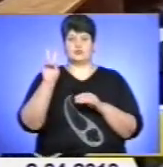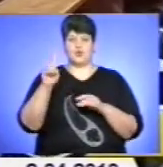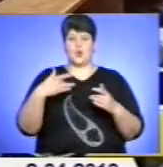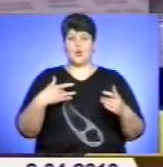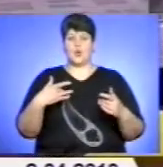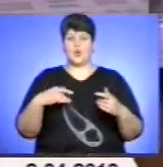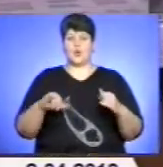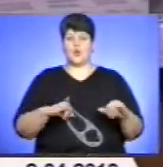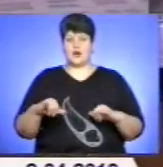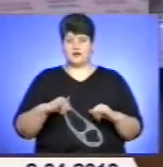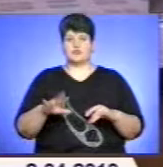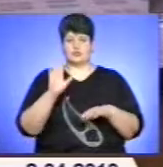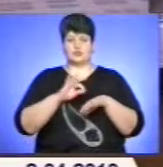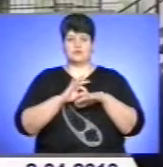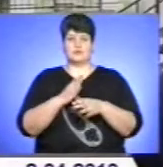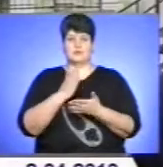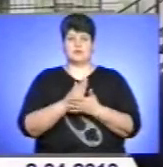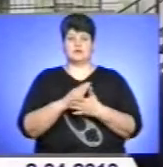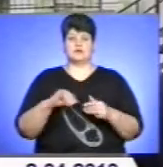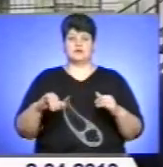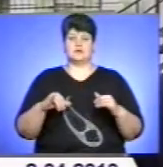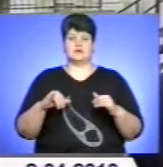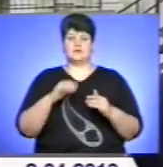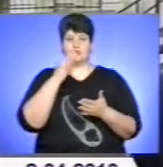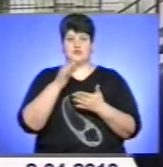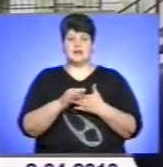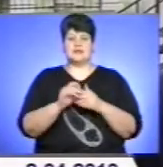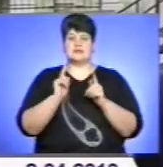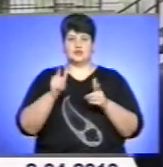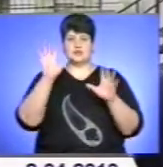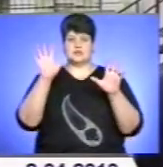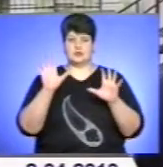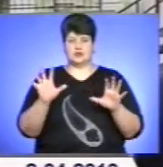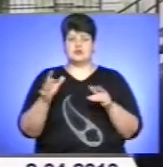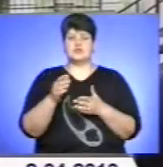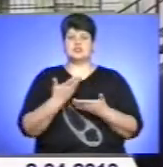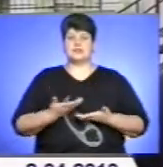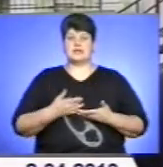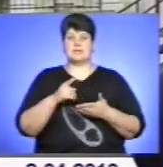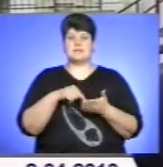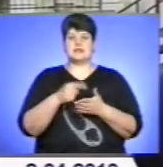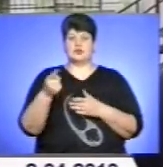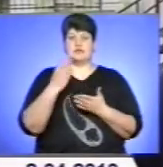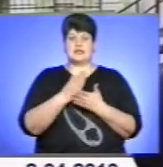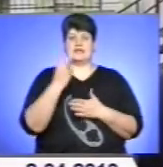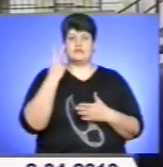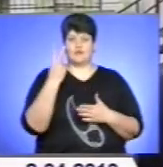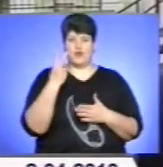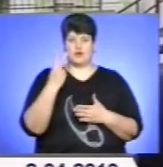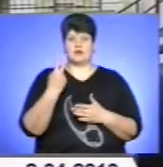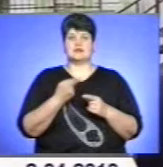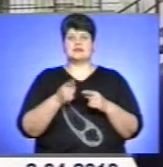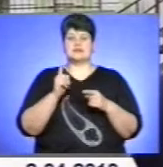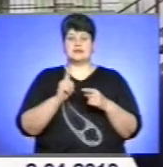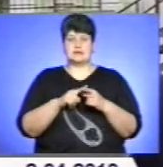нестимуть відповідальність згідно закону. На даний момент встановлено, що жителями міста Тернополі є двоє з цих глядачів.